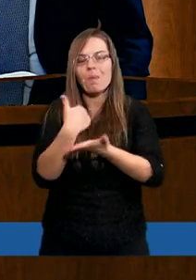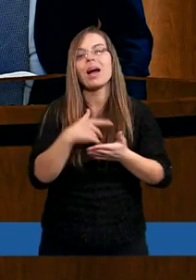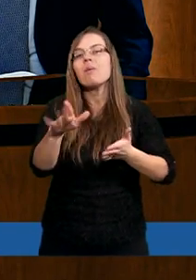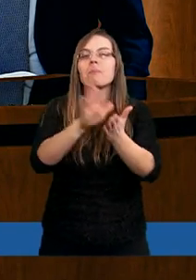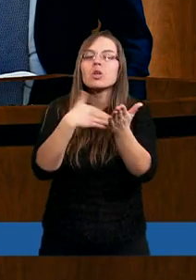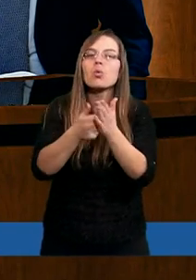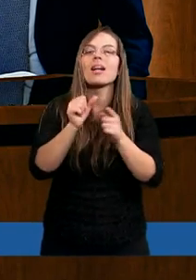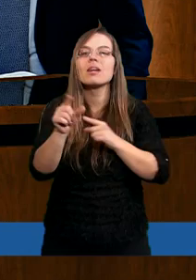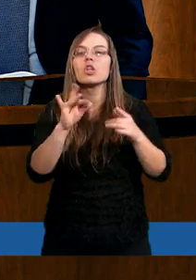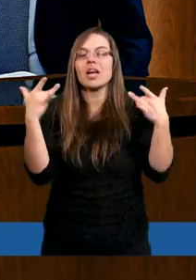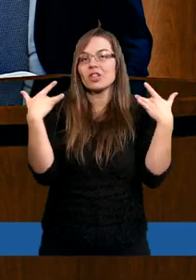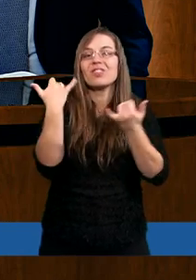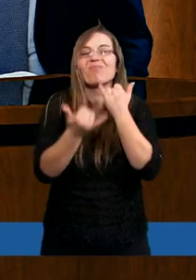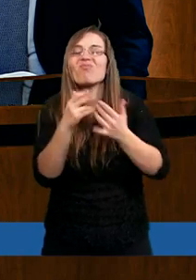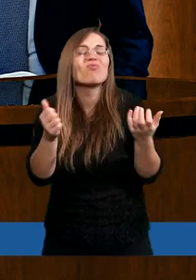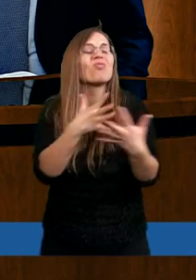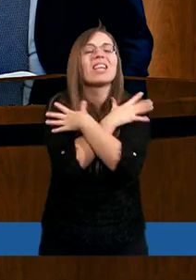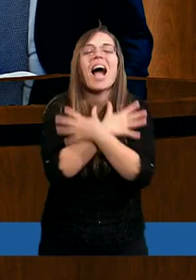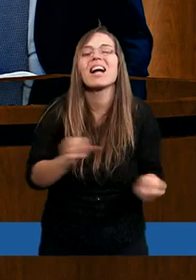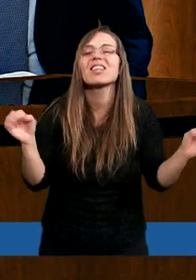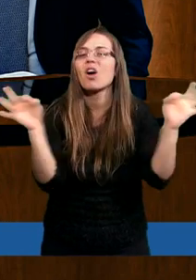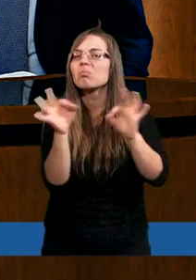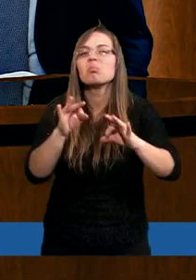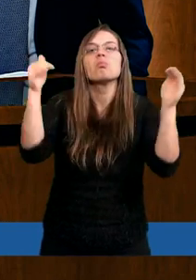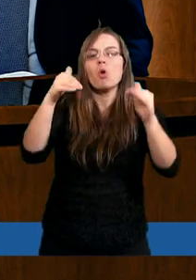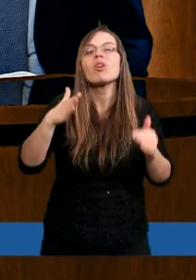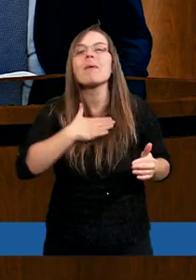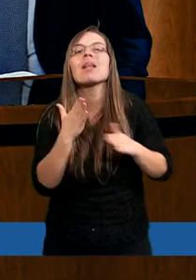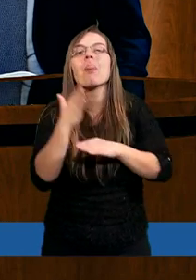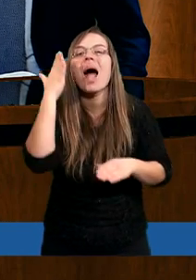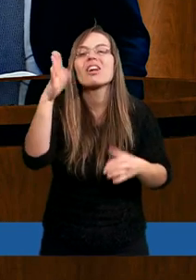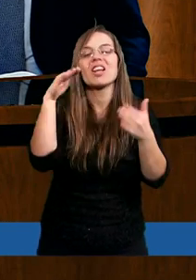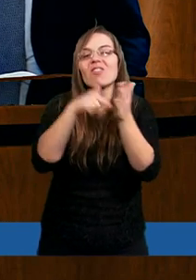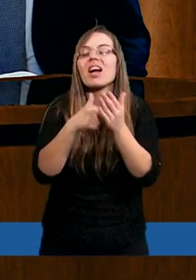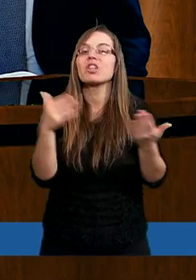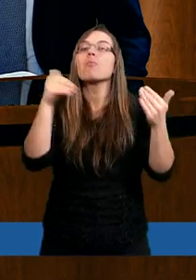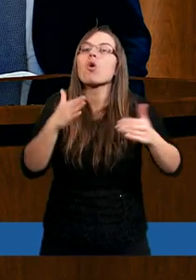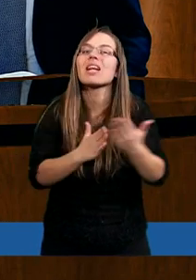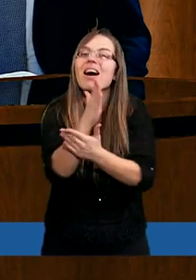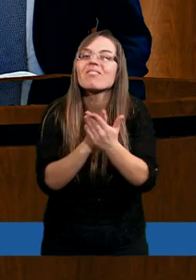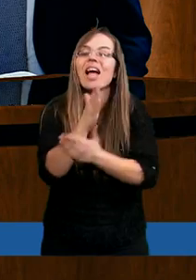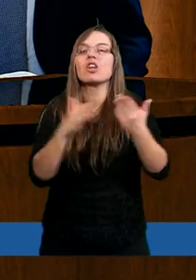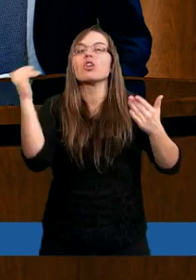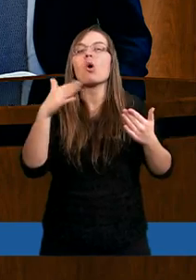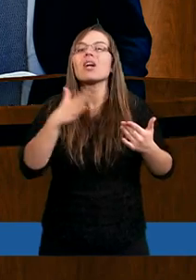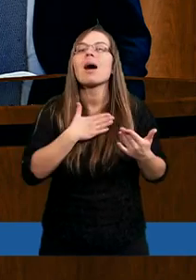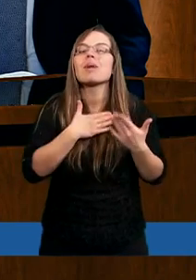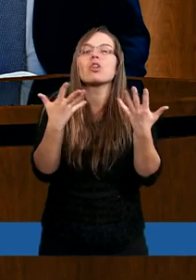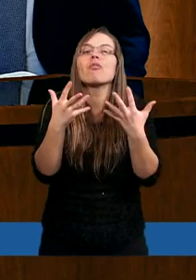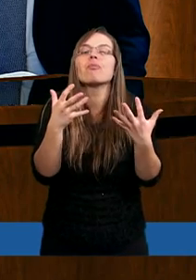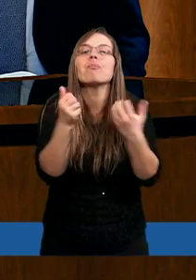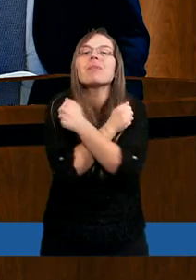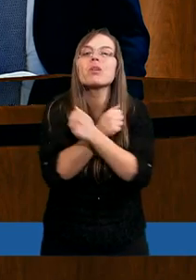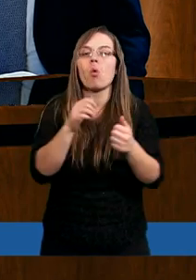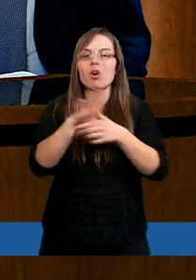przykładem, że nawet jeżeli życie jest naprawdę tragiczne, można mieć nadzieję. Można wierzyć, ufać, można mieć